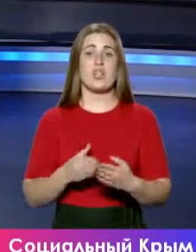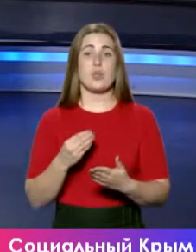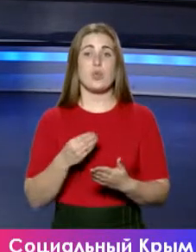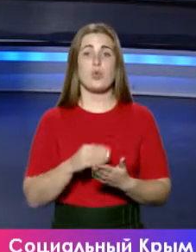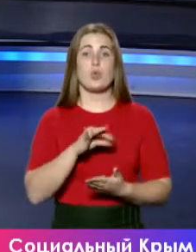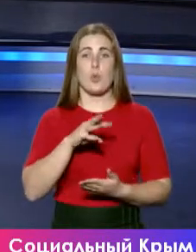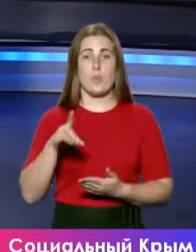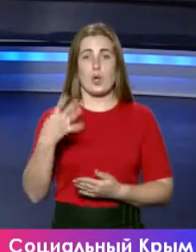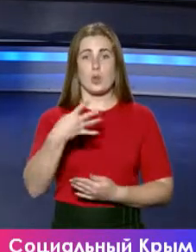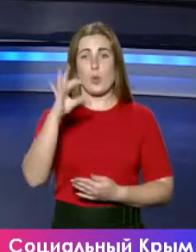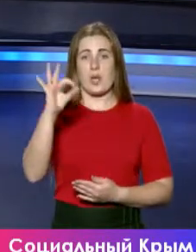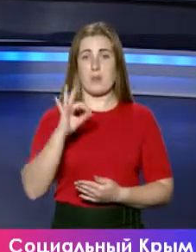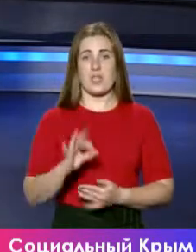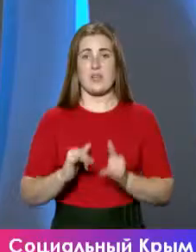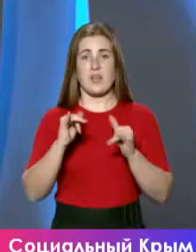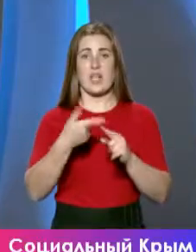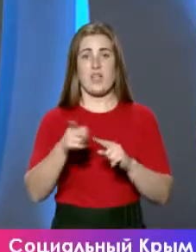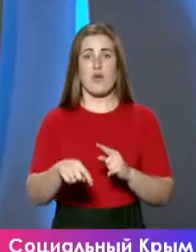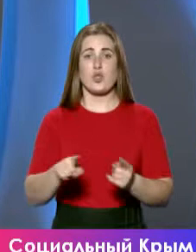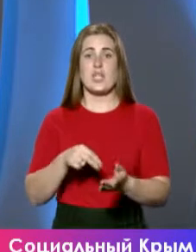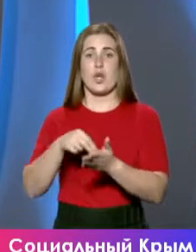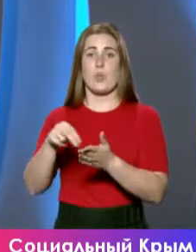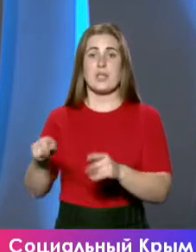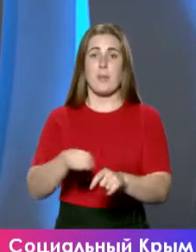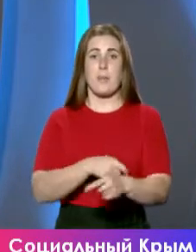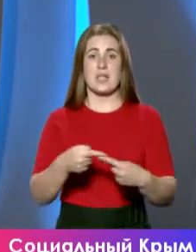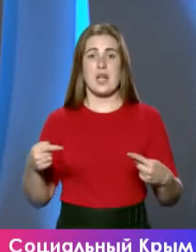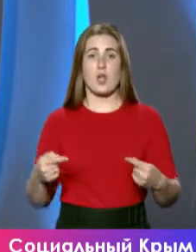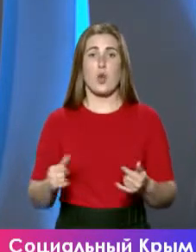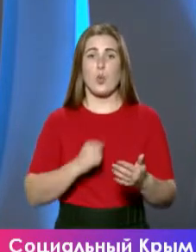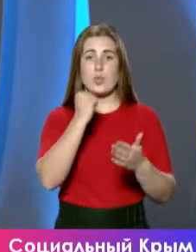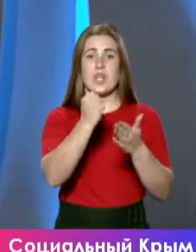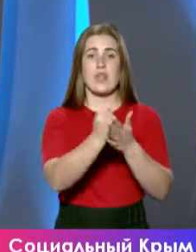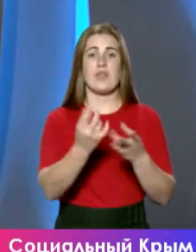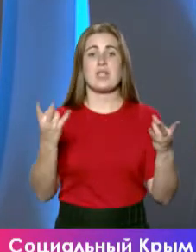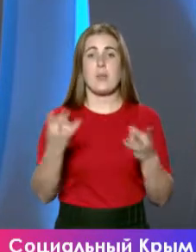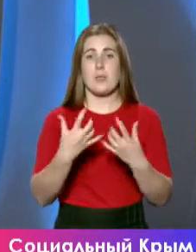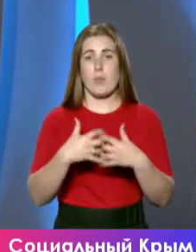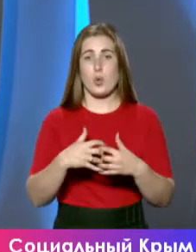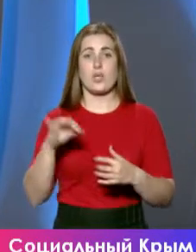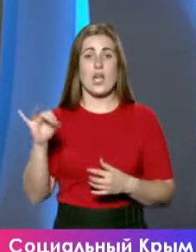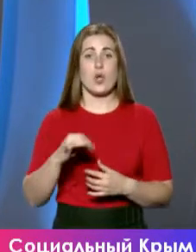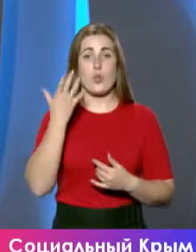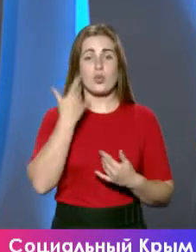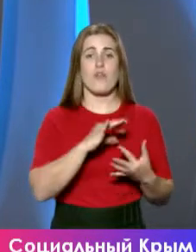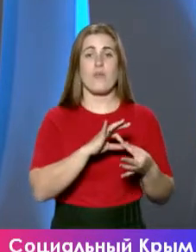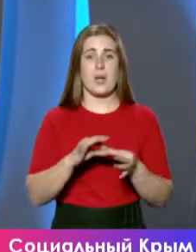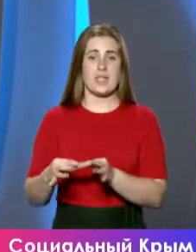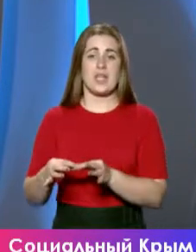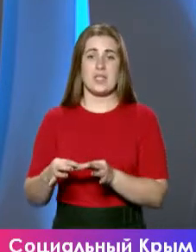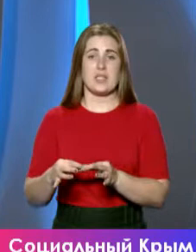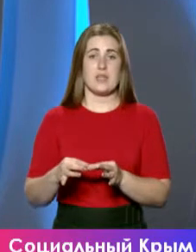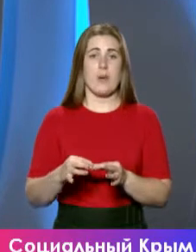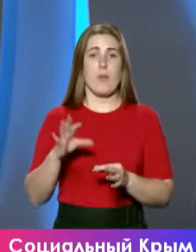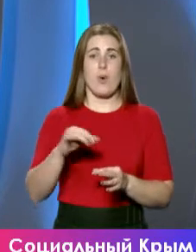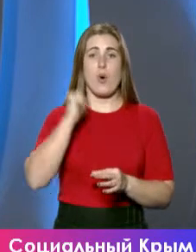скажем так, 40% для того, чтобы закупить материалы, установить необходимое оборудование. И уже в процессе разносится